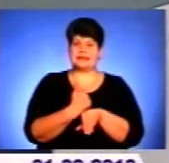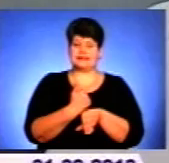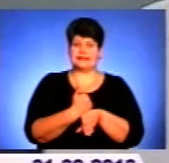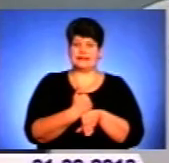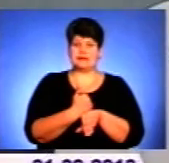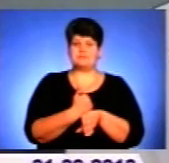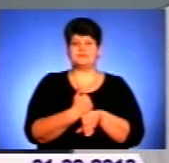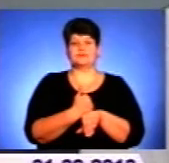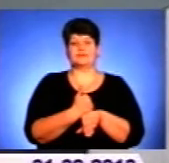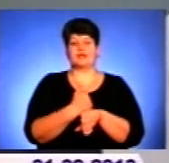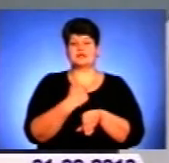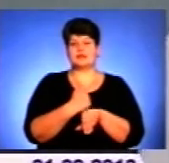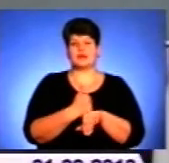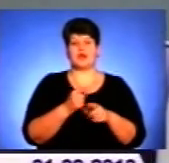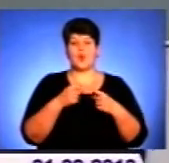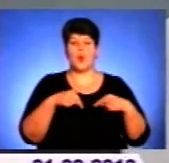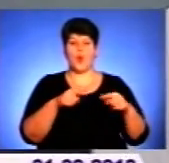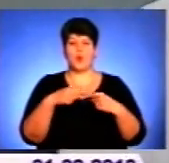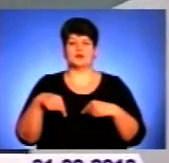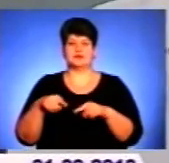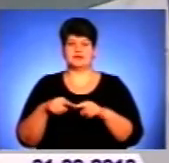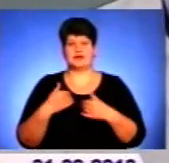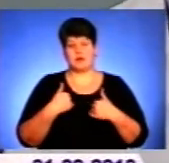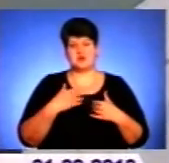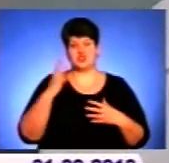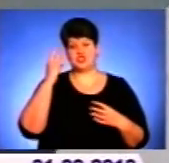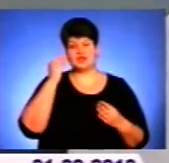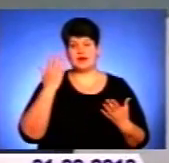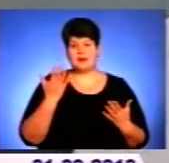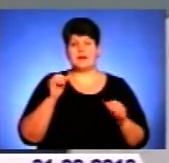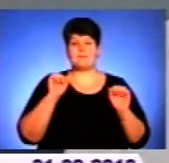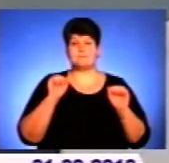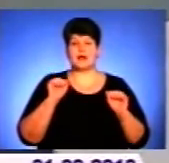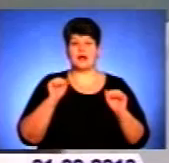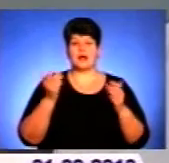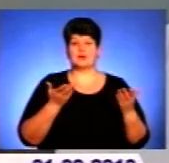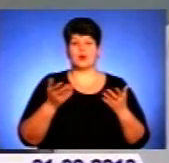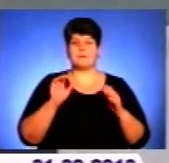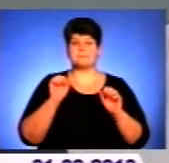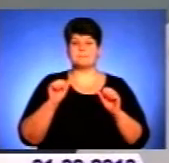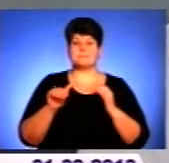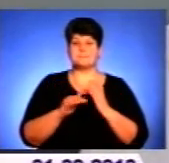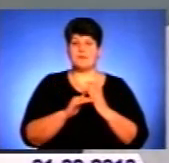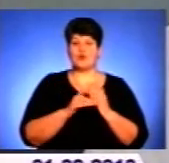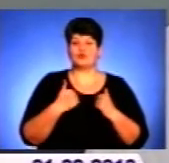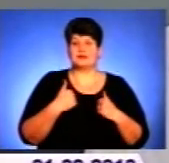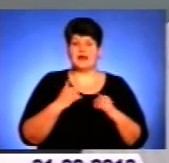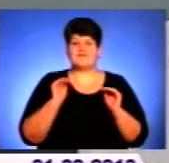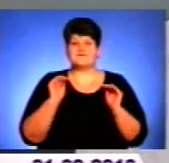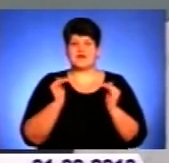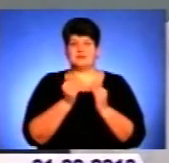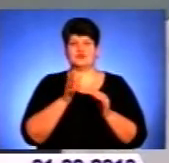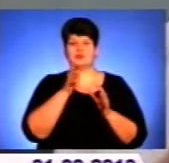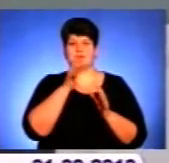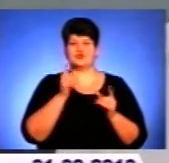такі основні отрасли, як ми считаємо, які допомогуть нам в ограничений проміжуток